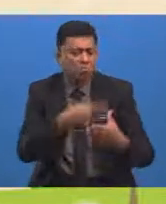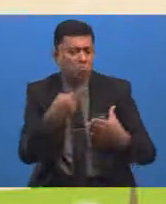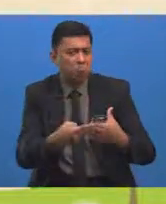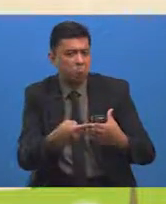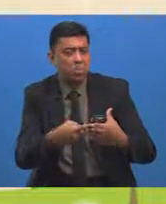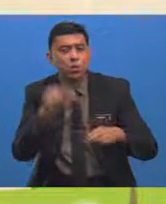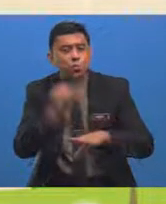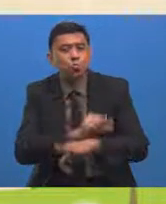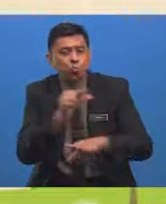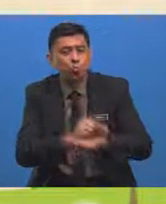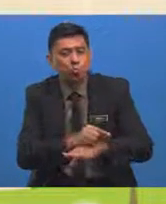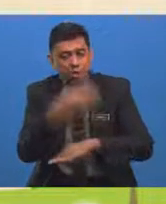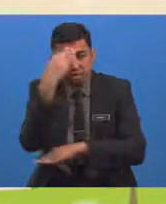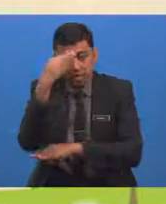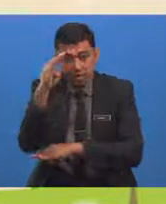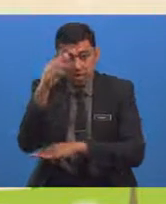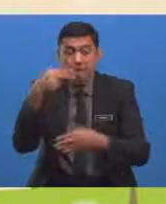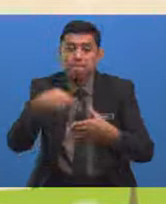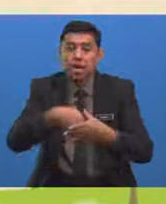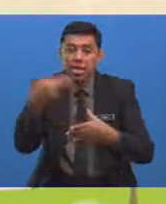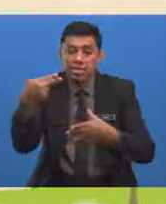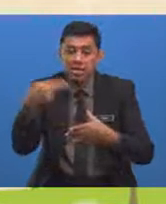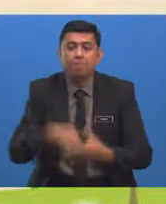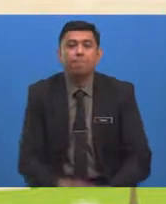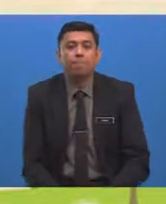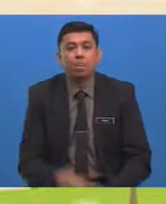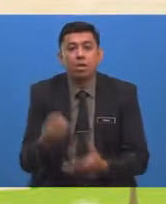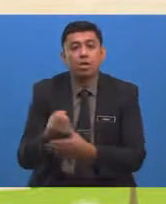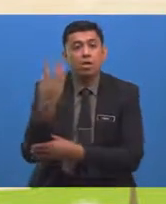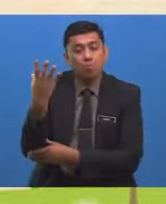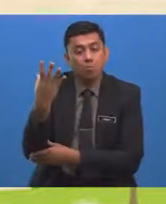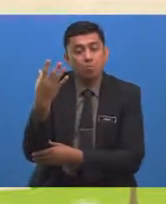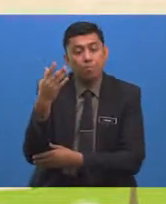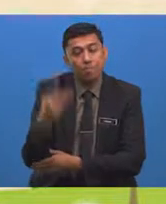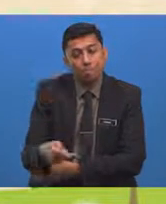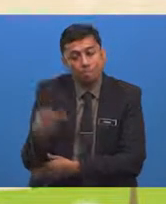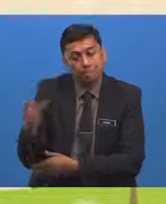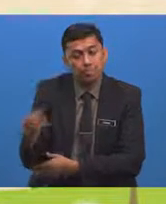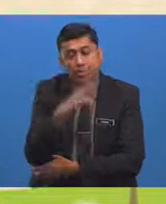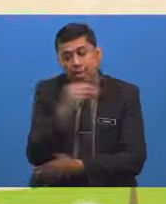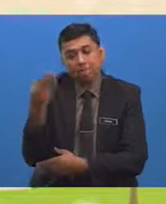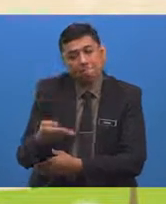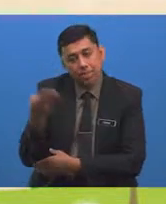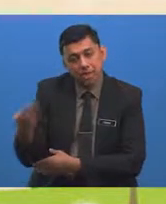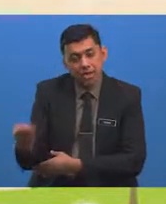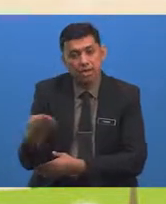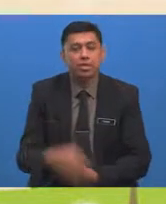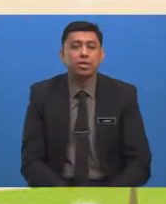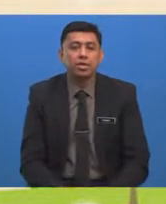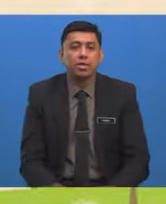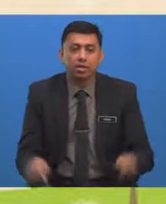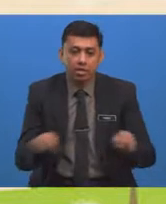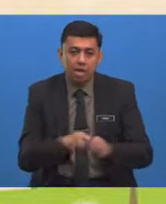Digunakan Bagi Menghasilkan Beberapa produk Dan barangan Seperti